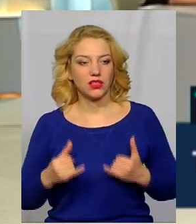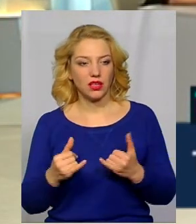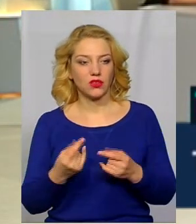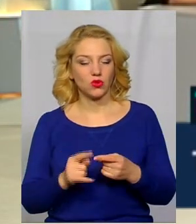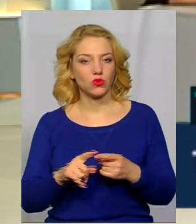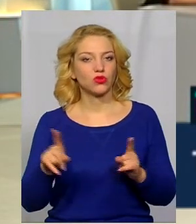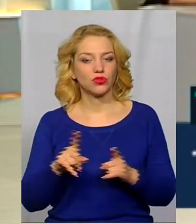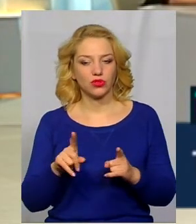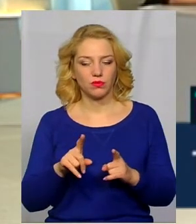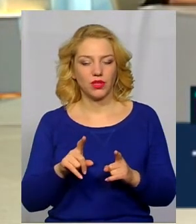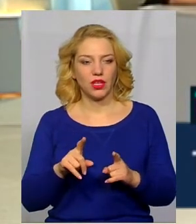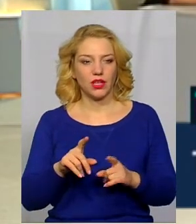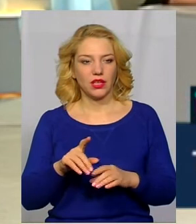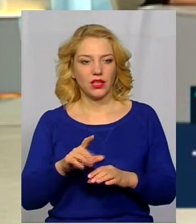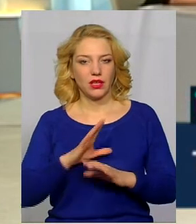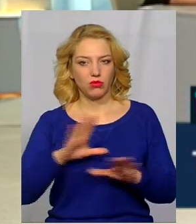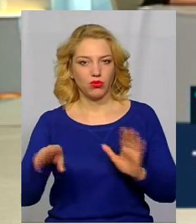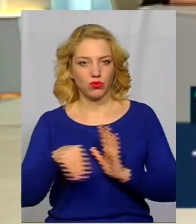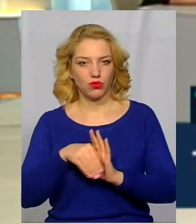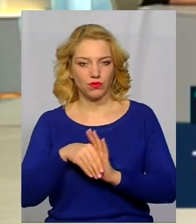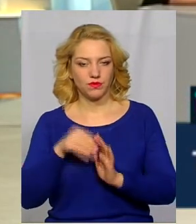щоб уникнути такої спокуси?